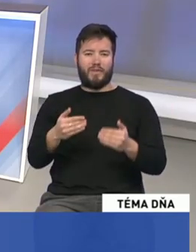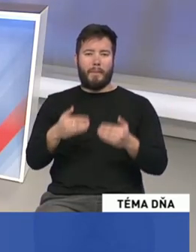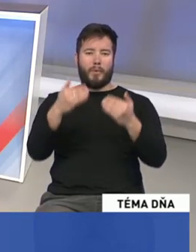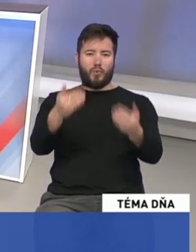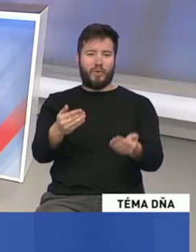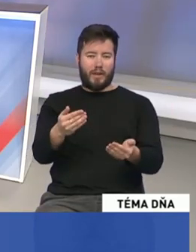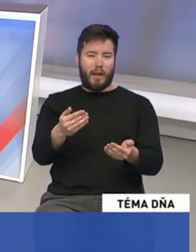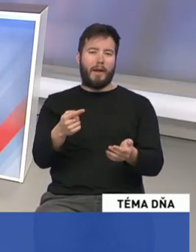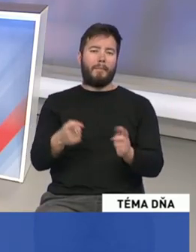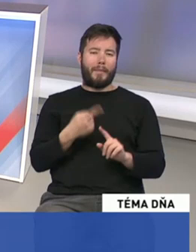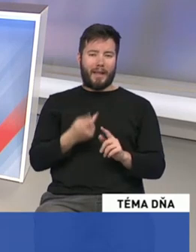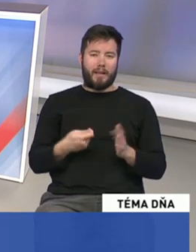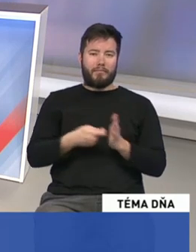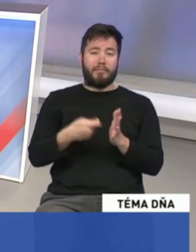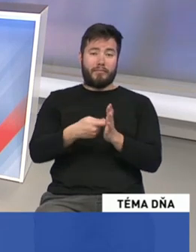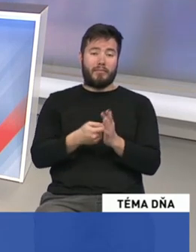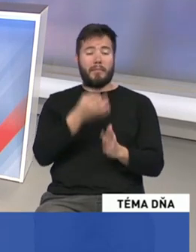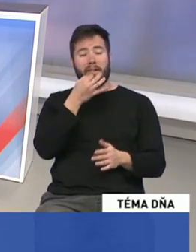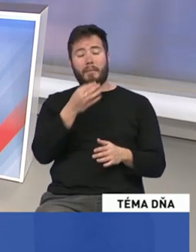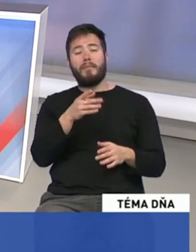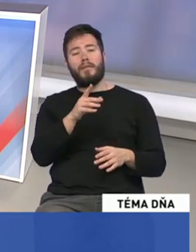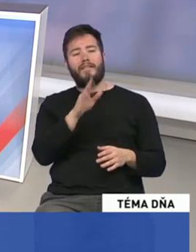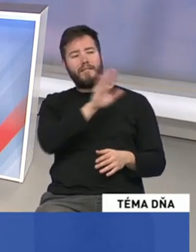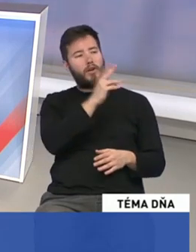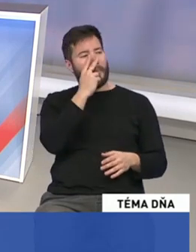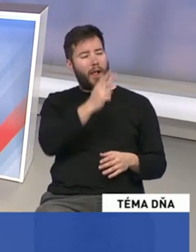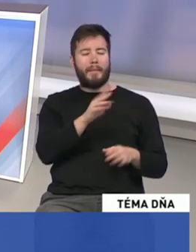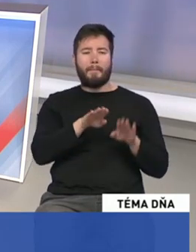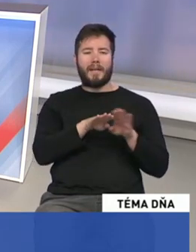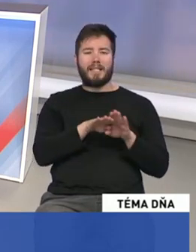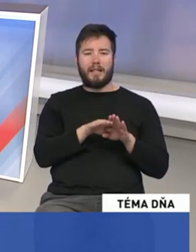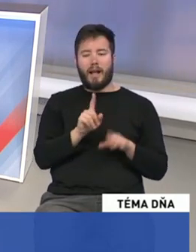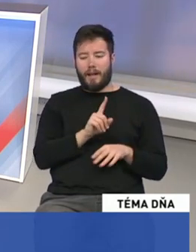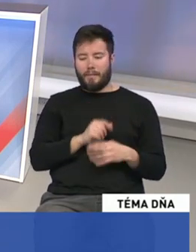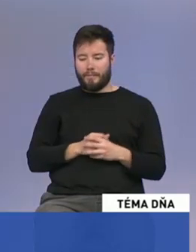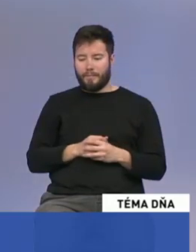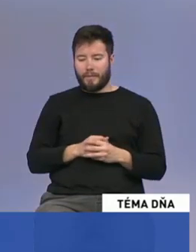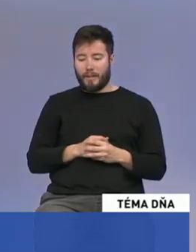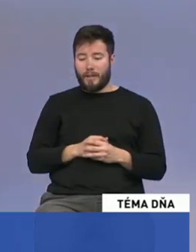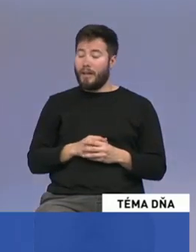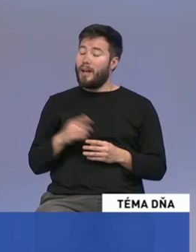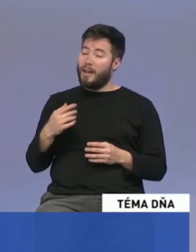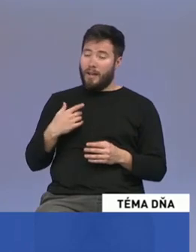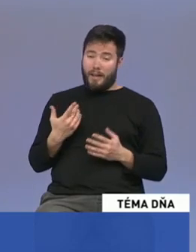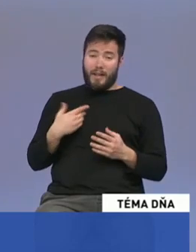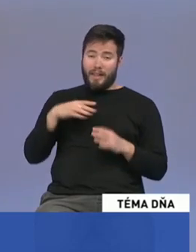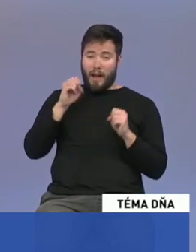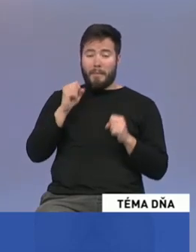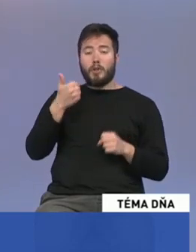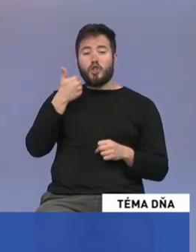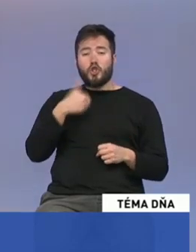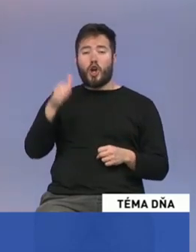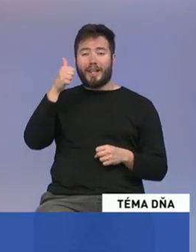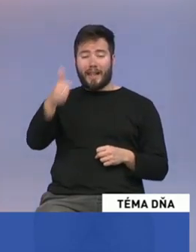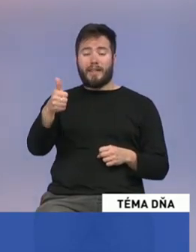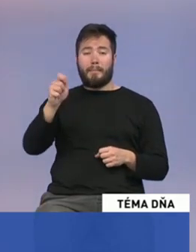poprosím o reakciu, ako vnímate jej agébu v tomto prípade? Ja si neviem predstaviť, že ak 101 poslancov, napriek s politickým spektrom, sa vyjadrí,